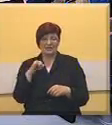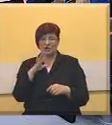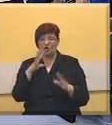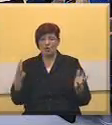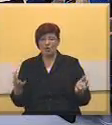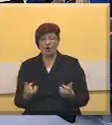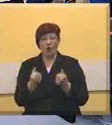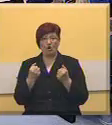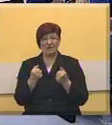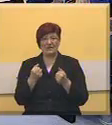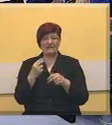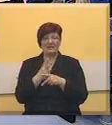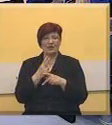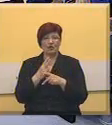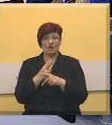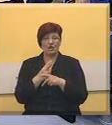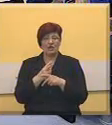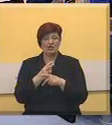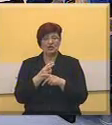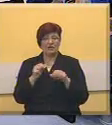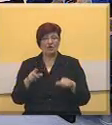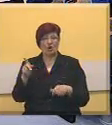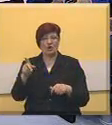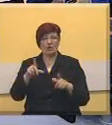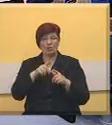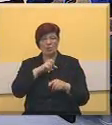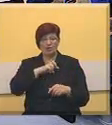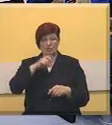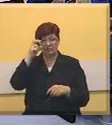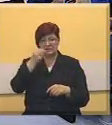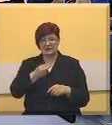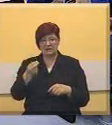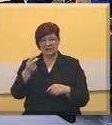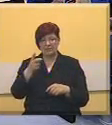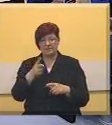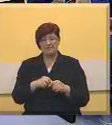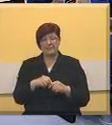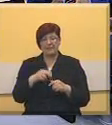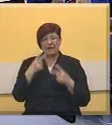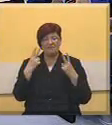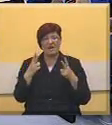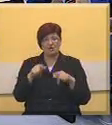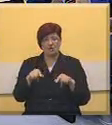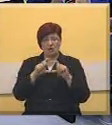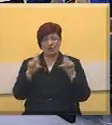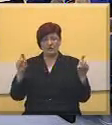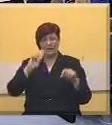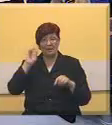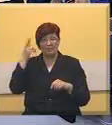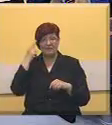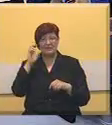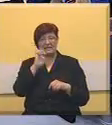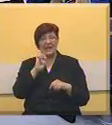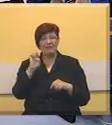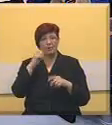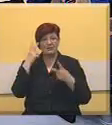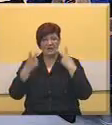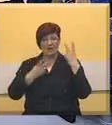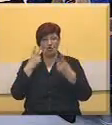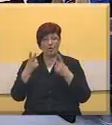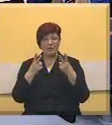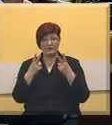osniva državni organ u Republici Srbije. Značaj ovog instituta prepoznala je Evropska komisija